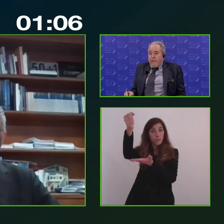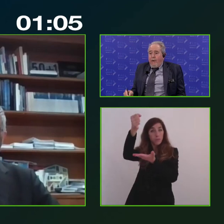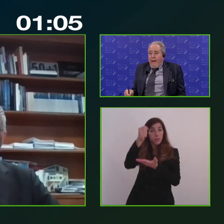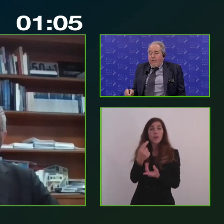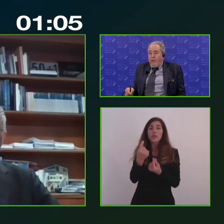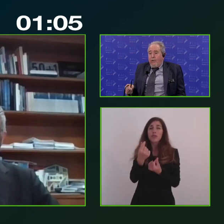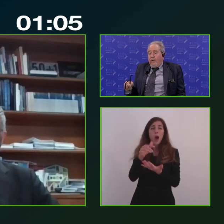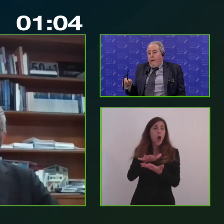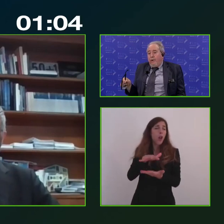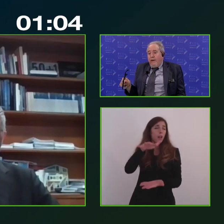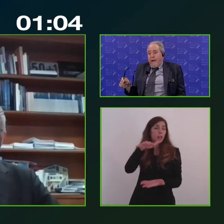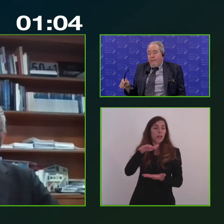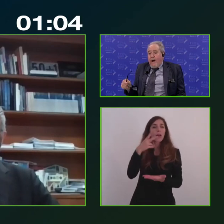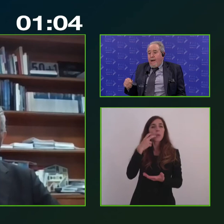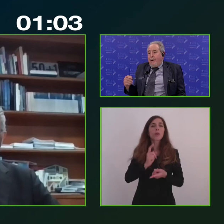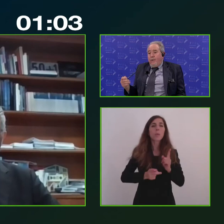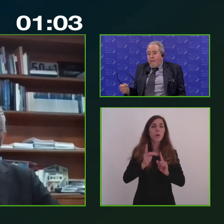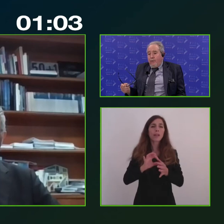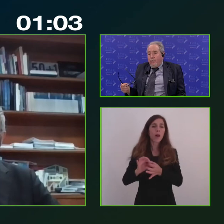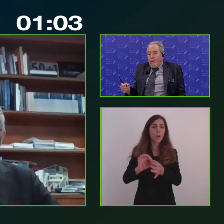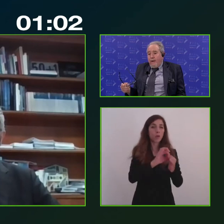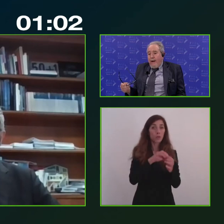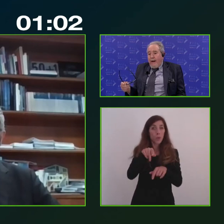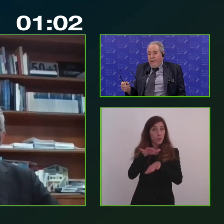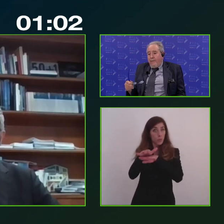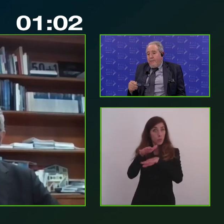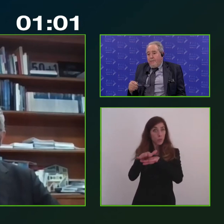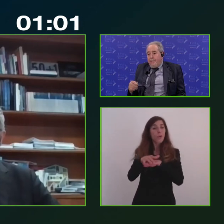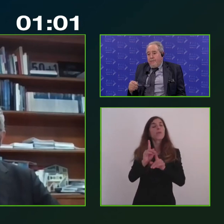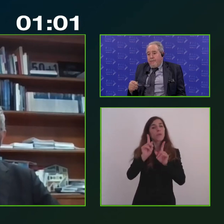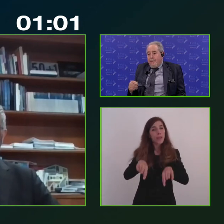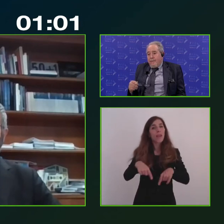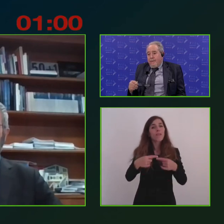questo è il metodo che utilizzeremo anche per i nuovi fondi che arriveranno?